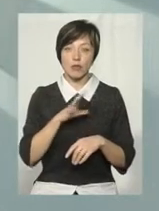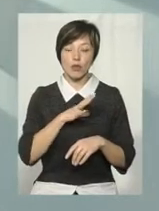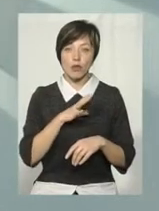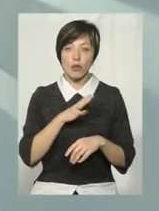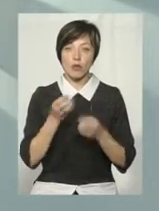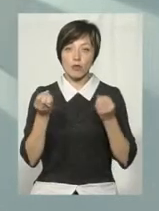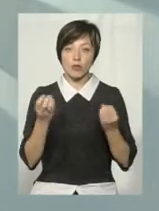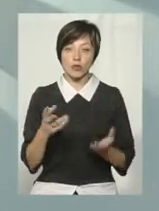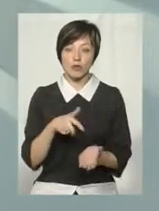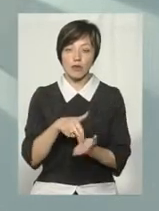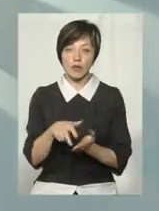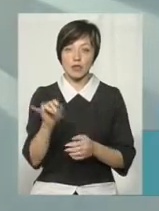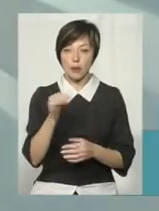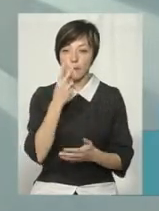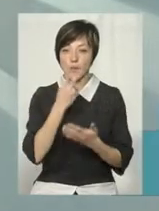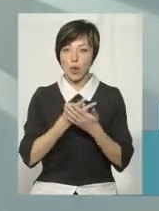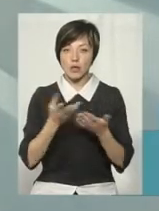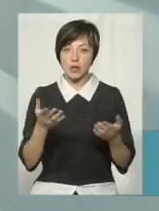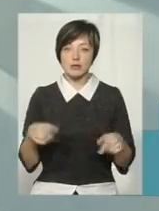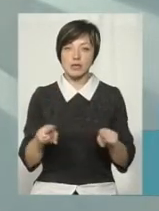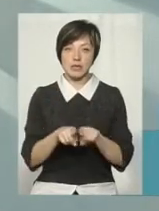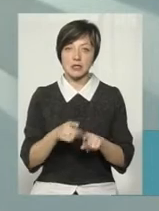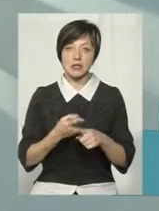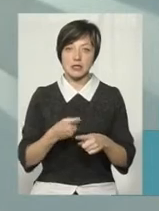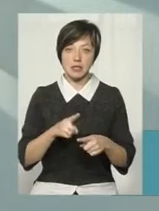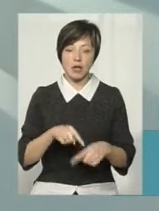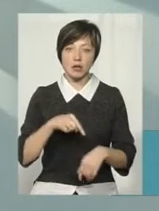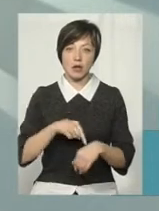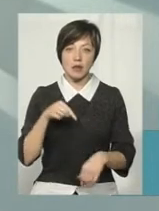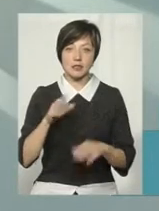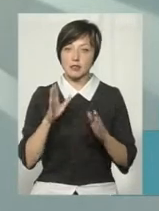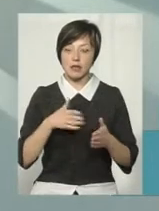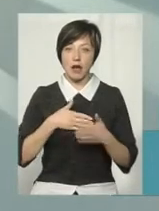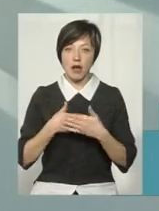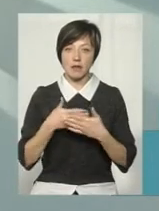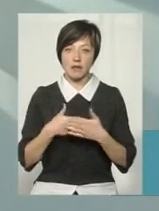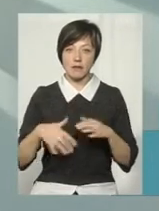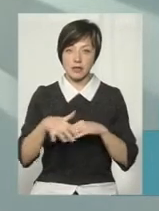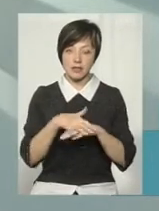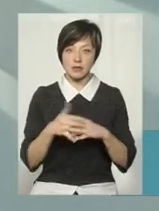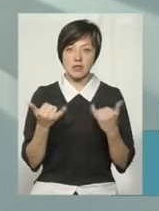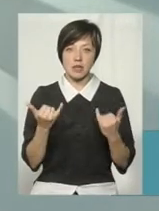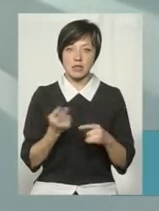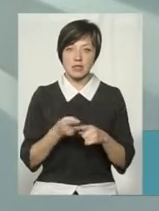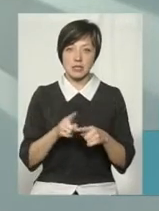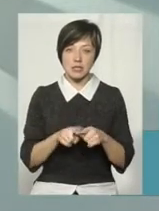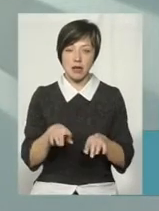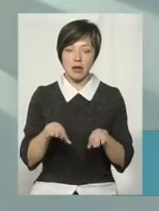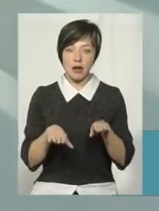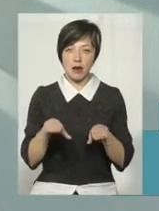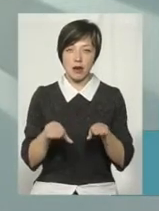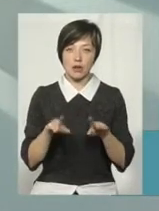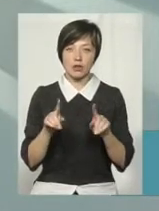важливим просто вийти і показати, що все ж таки це торкається не тільки громадських активістів, що зараз оця грань така